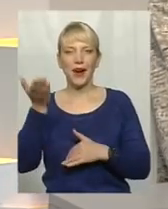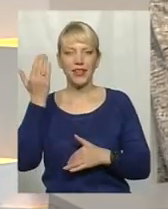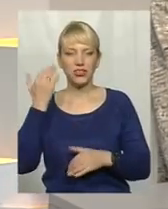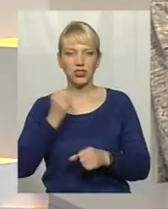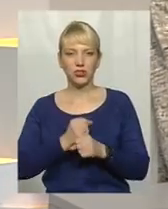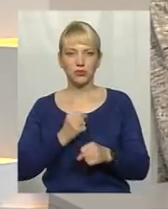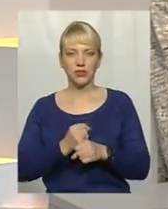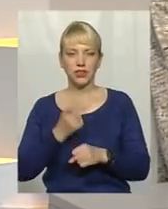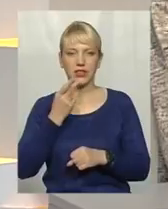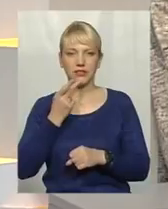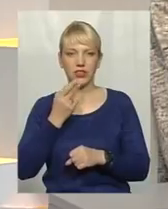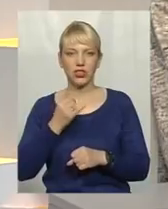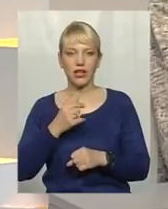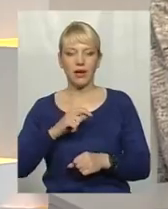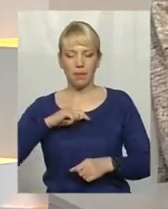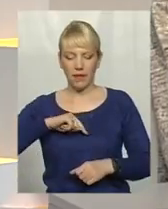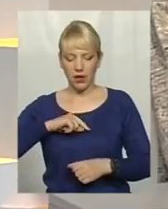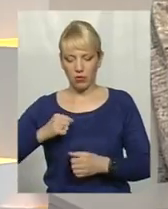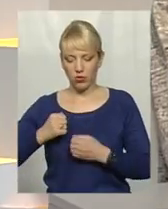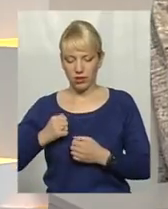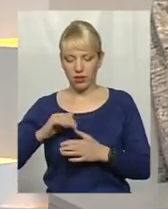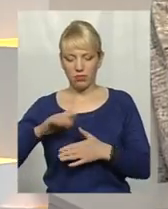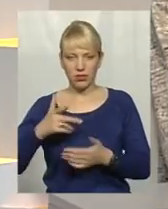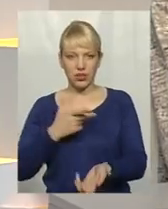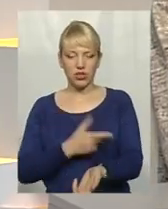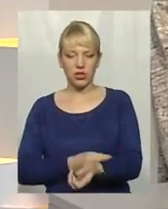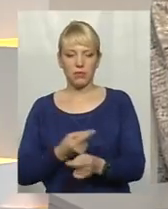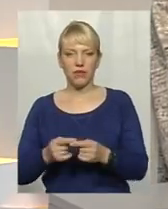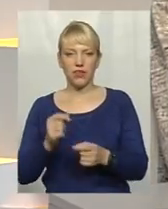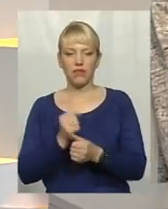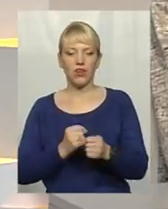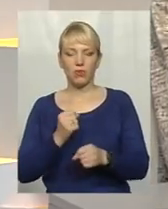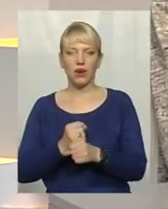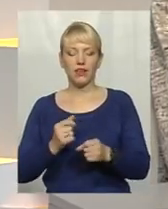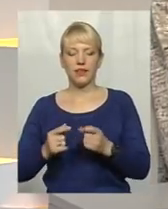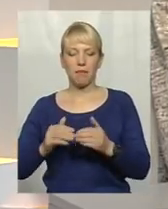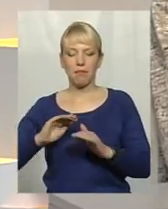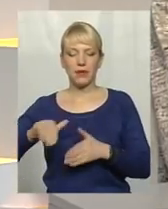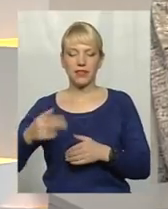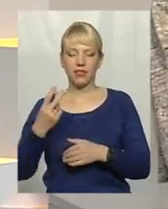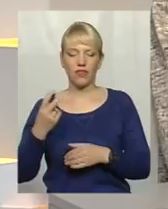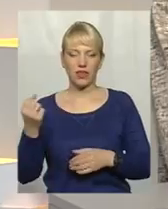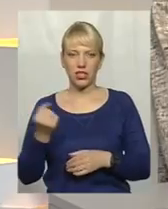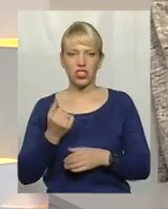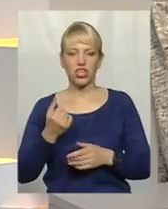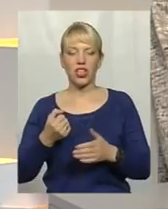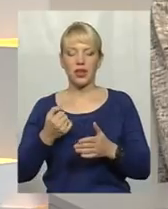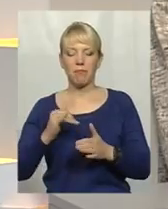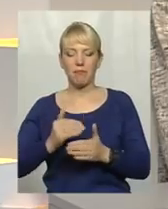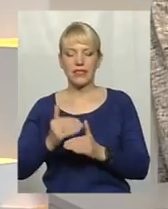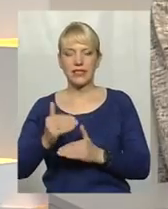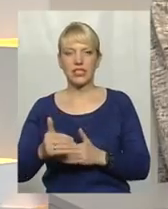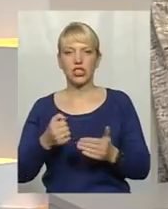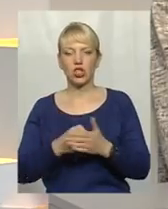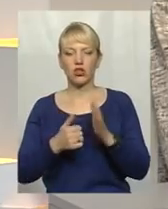тому? Зазвичай імунітет після щеплення виробляється через два тижні і пізніше, до шести тижнів. Зараз самий